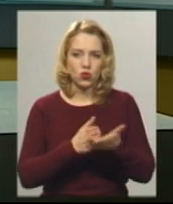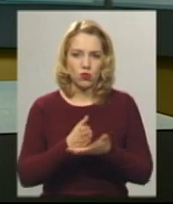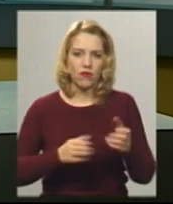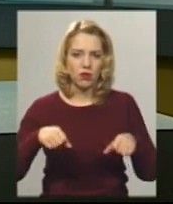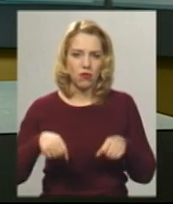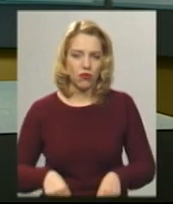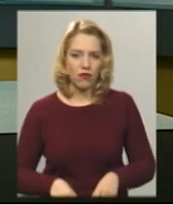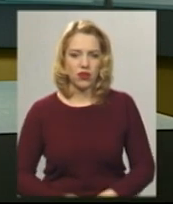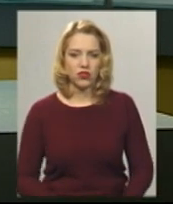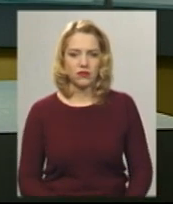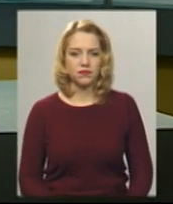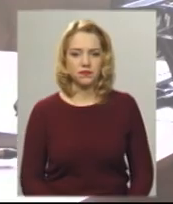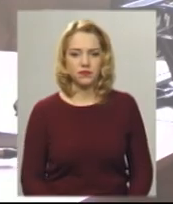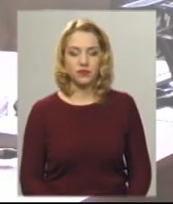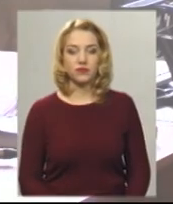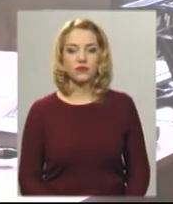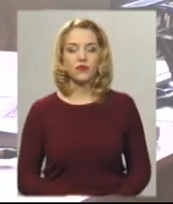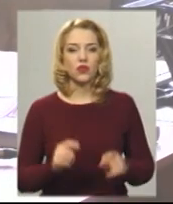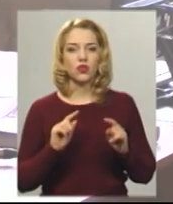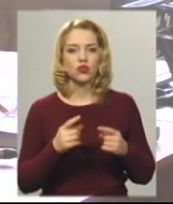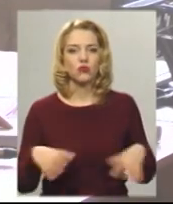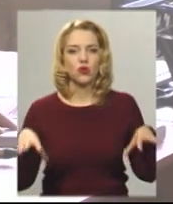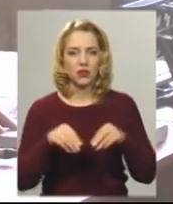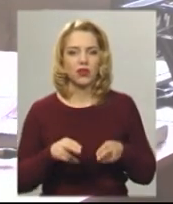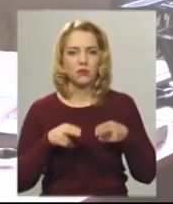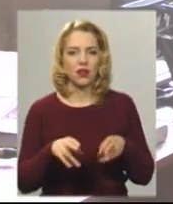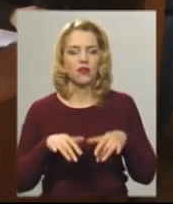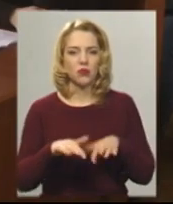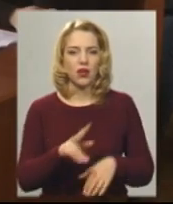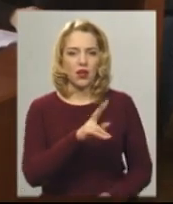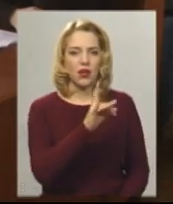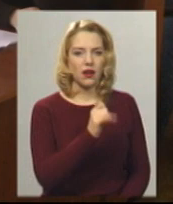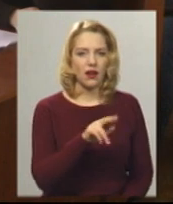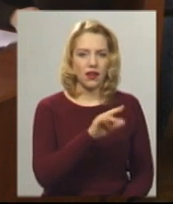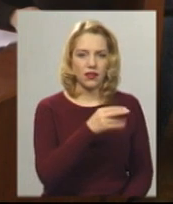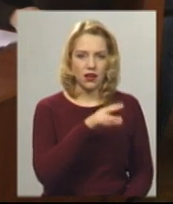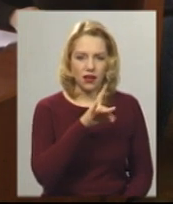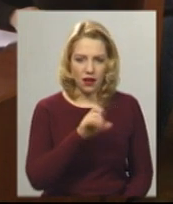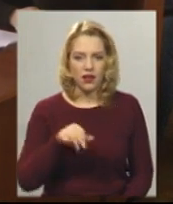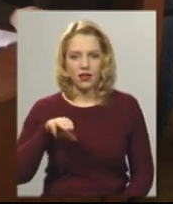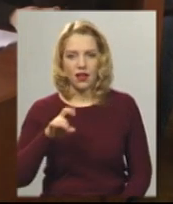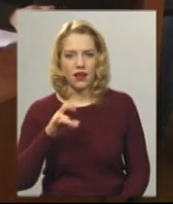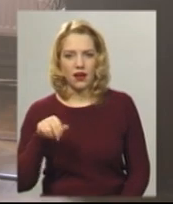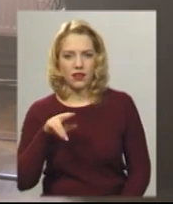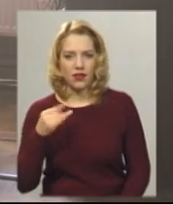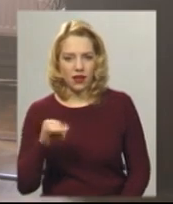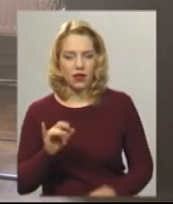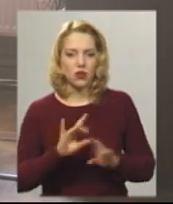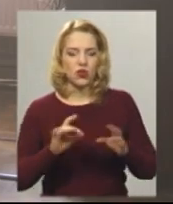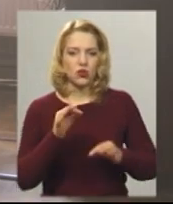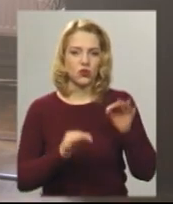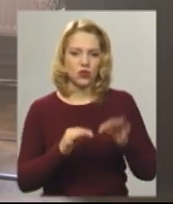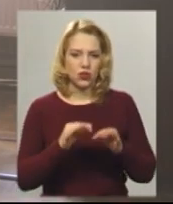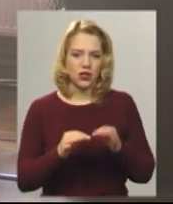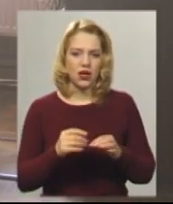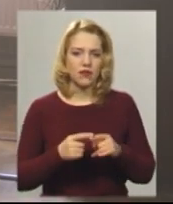Анастасії Збродової. Чому об'єднали кримінальні впровадження Віктора Крайдора та Віталія Тарадая, одну справу пояснив суддя Хмельницького